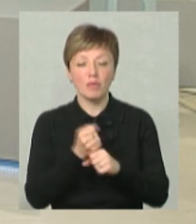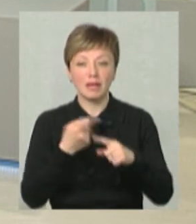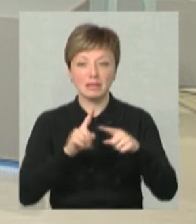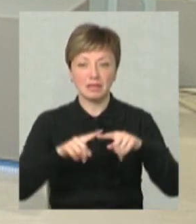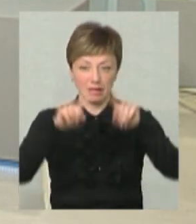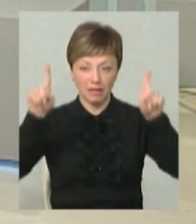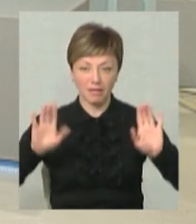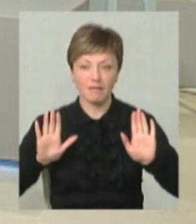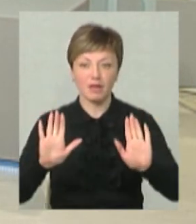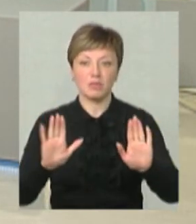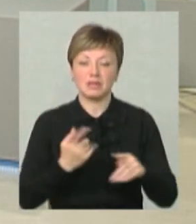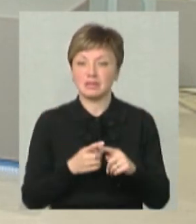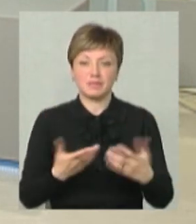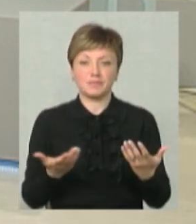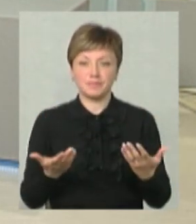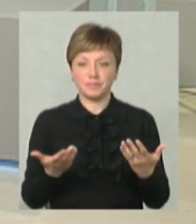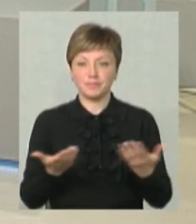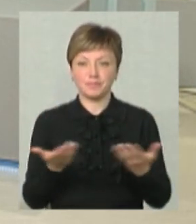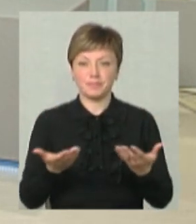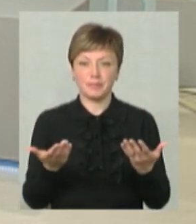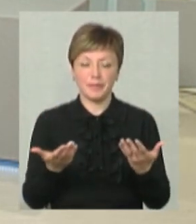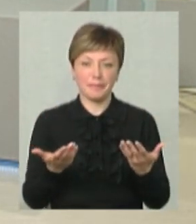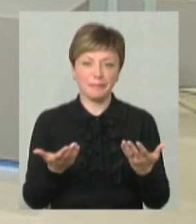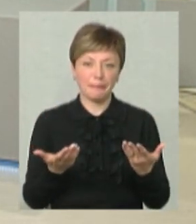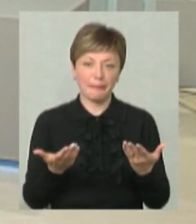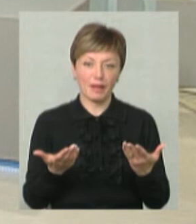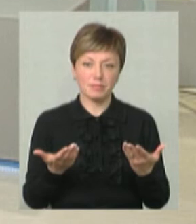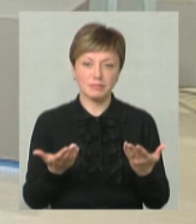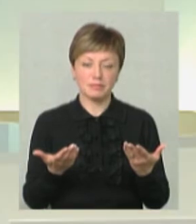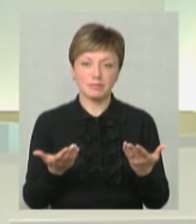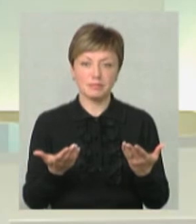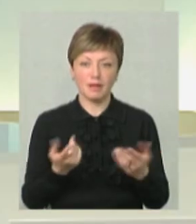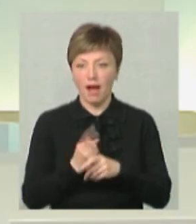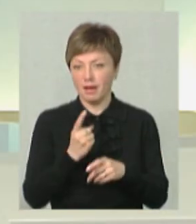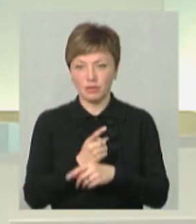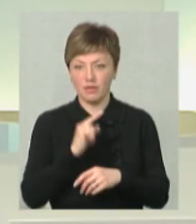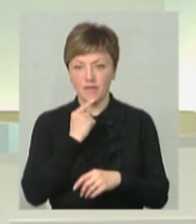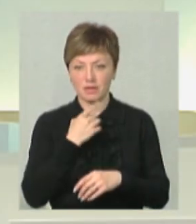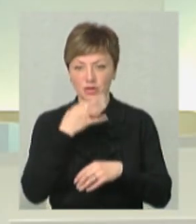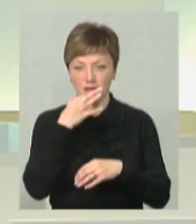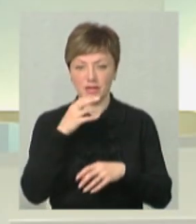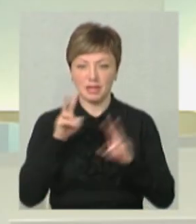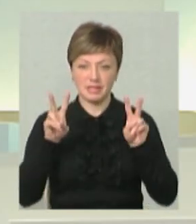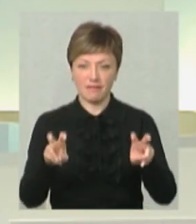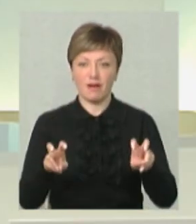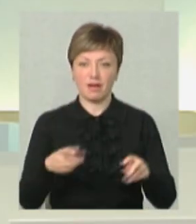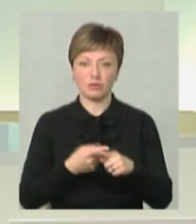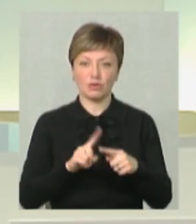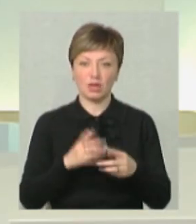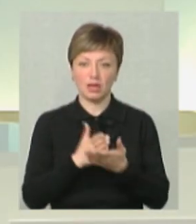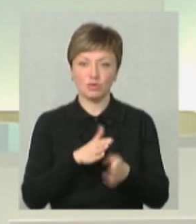біборах з виборами. Ну це ж, по суті, його навіть карикатурою важко назвати, то є